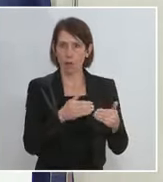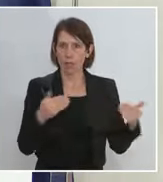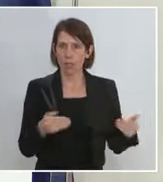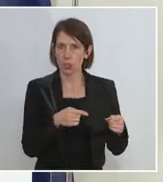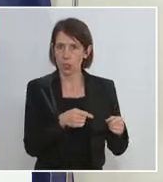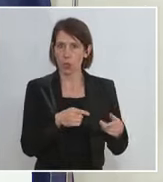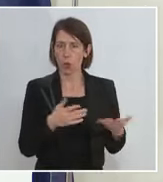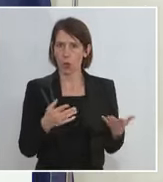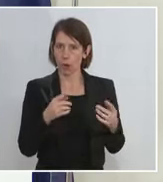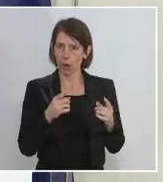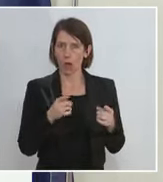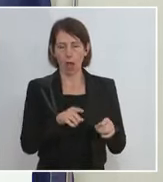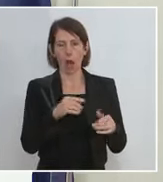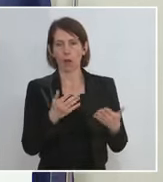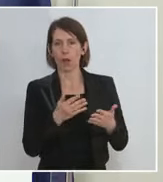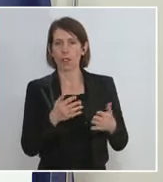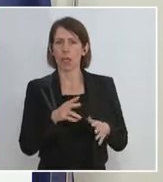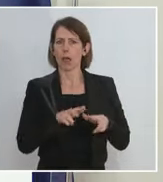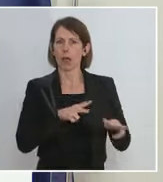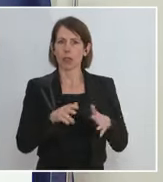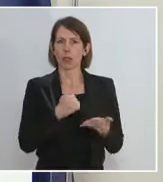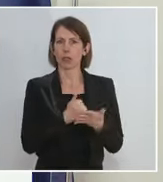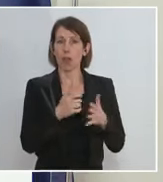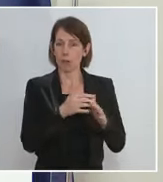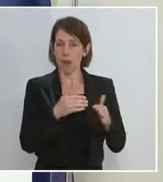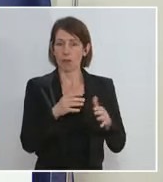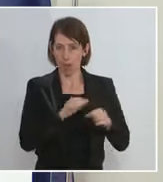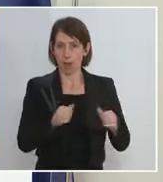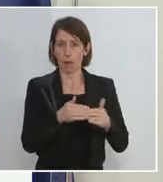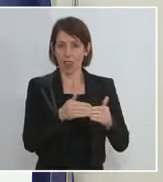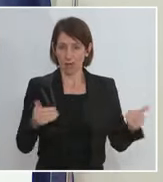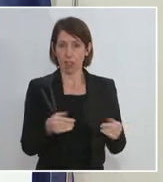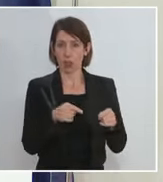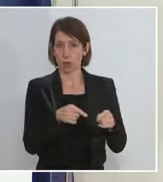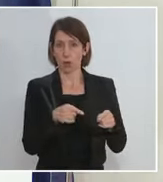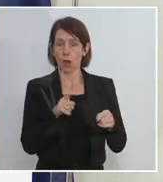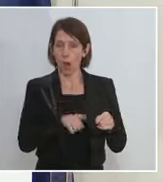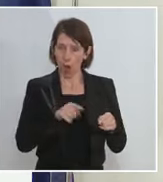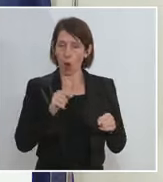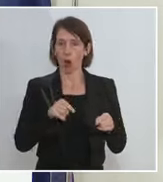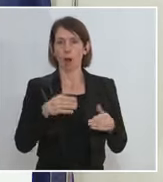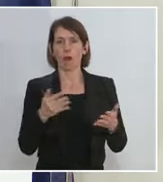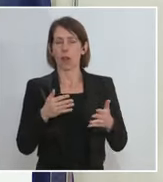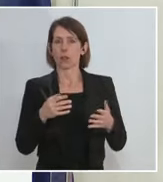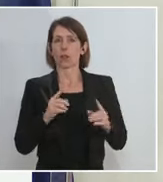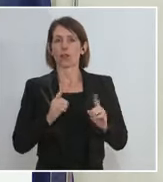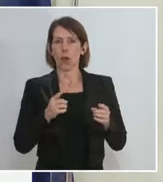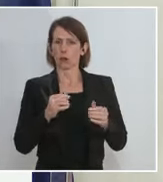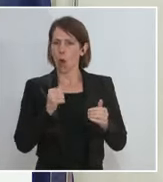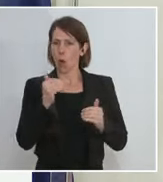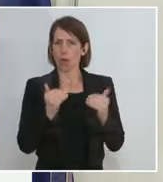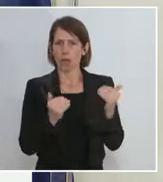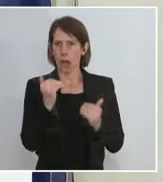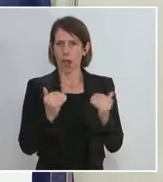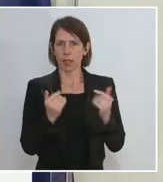Vereinbarungen dem widersprechen, was die Staats- und Regierungschefs vereinbart haben, sondern dieses Vorgehen würde auch zu einer massiven Ungleichheit